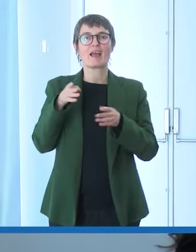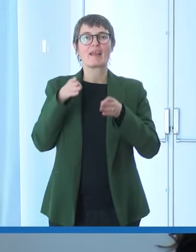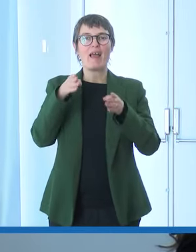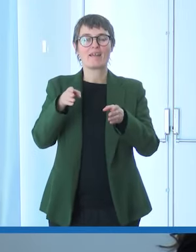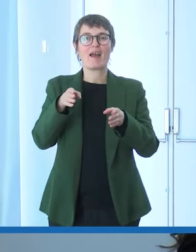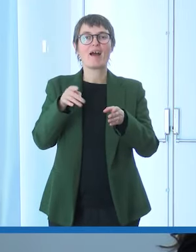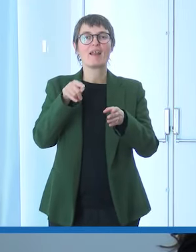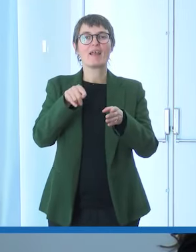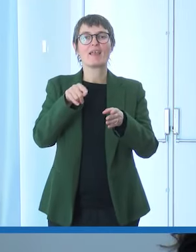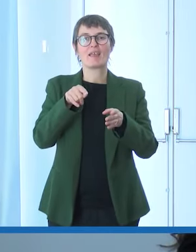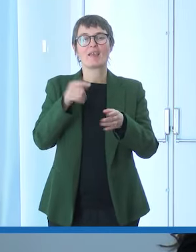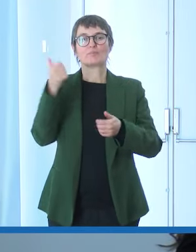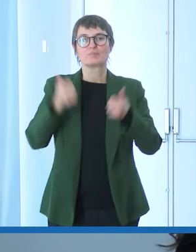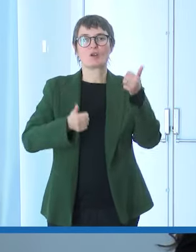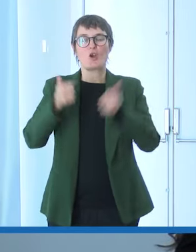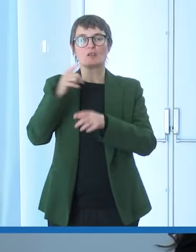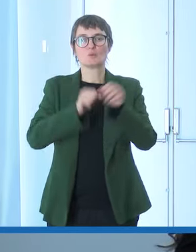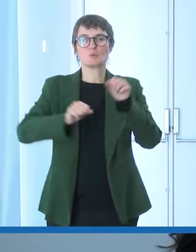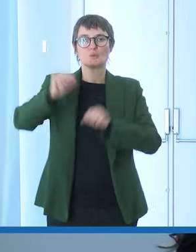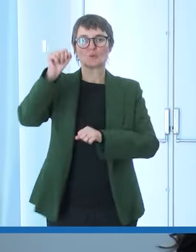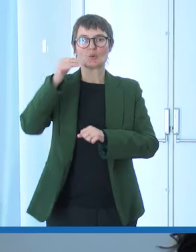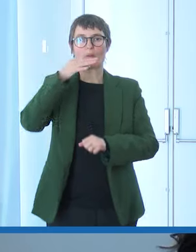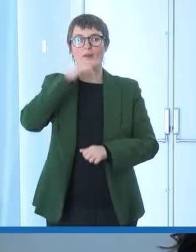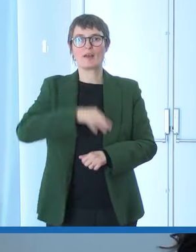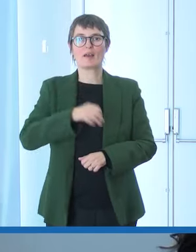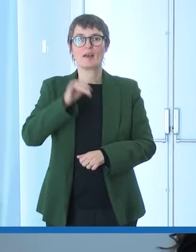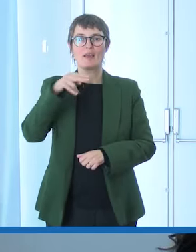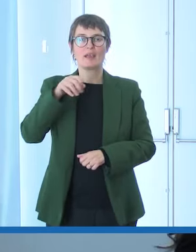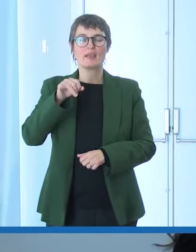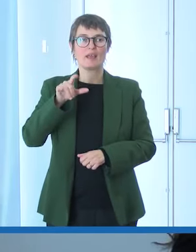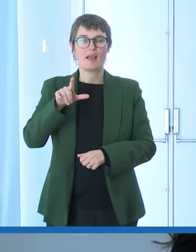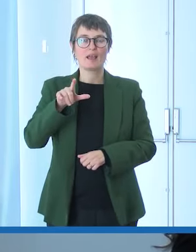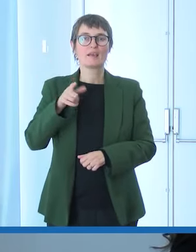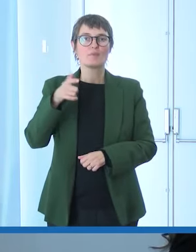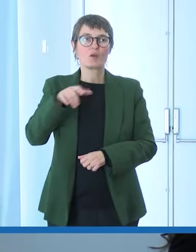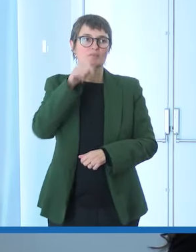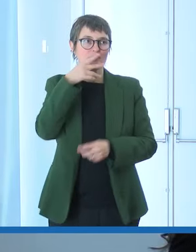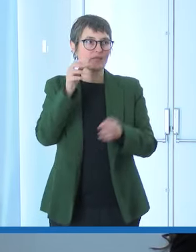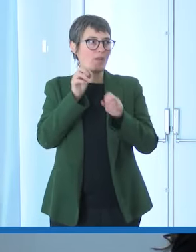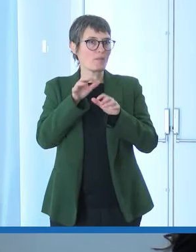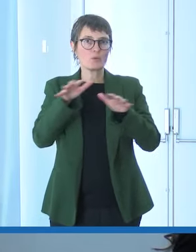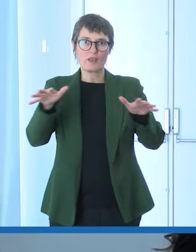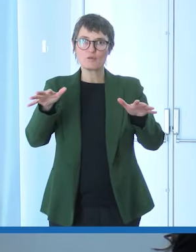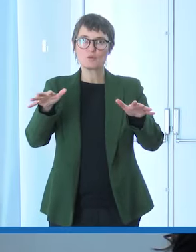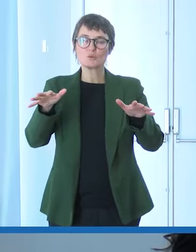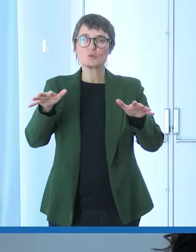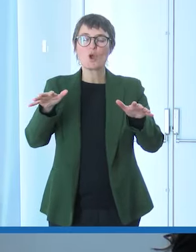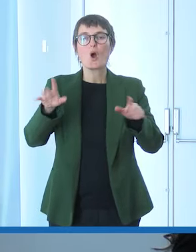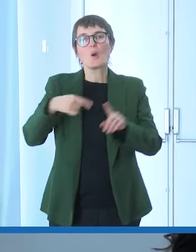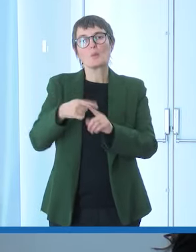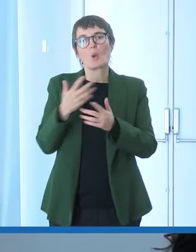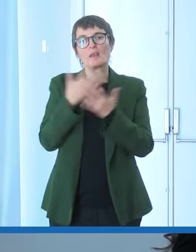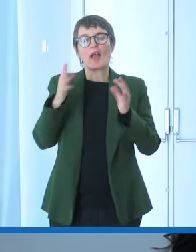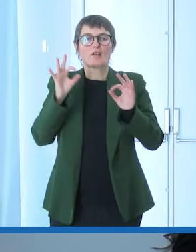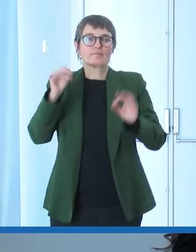e questo per darne diffusione e anche come riconoscimento